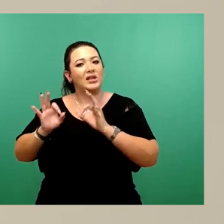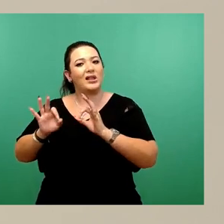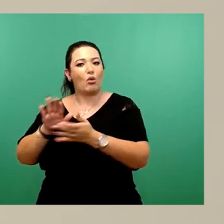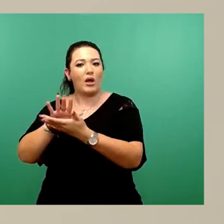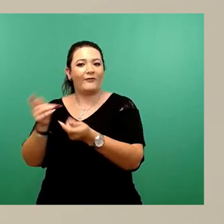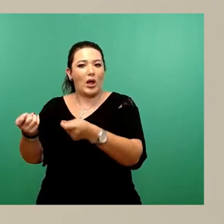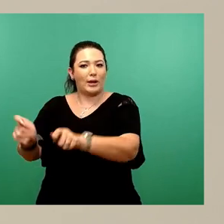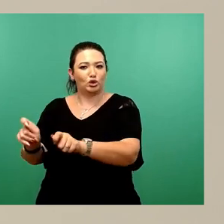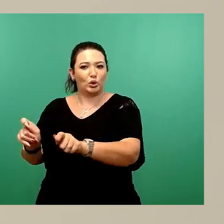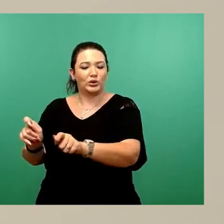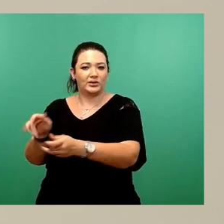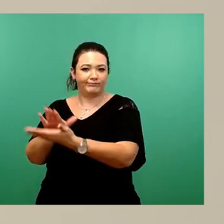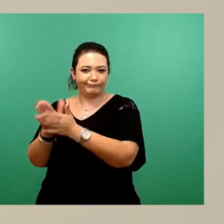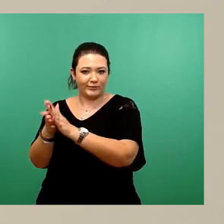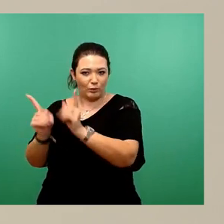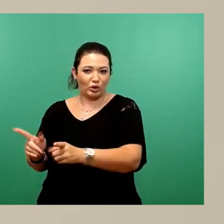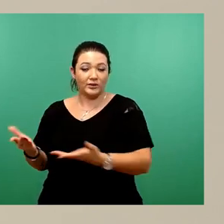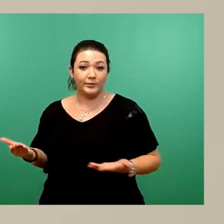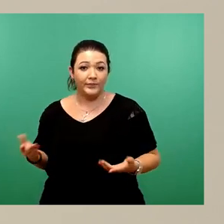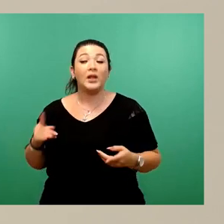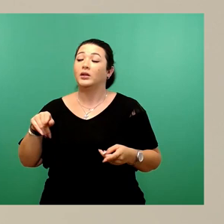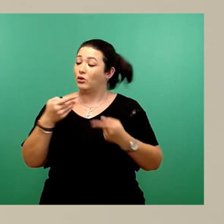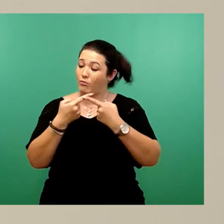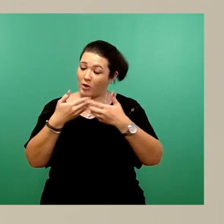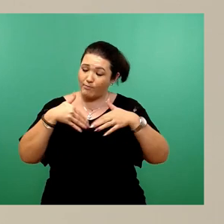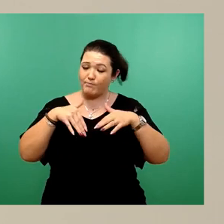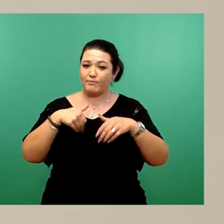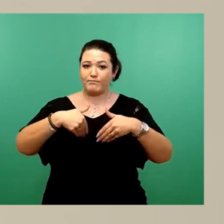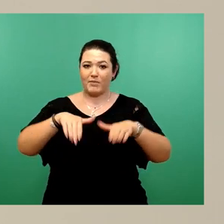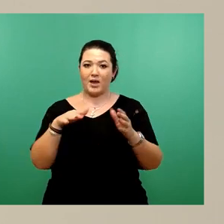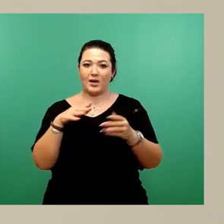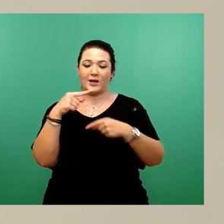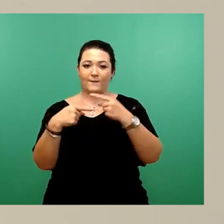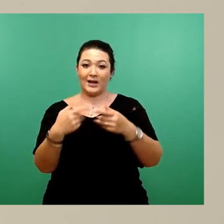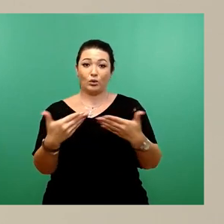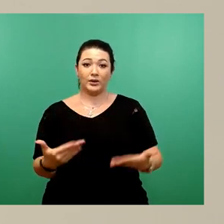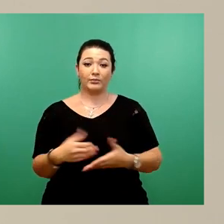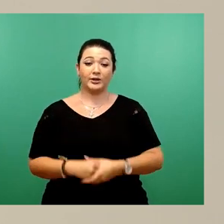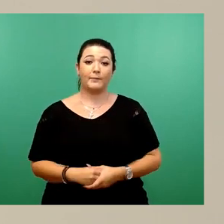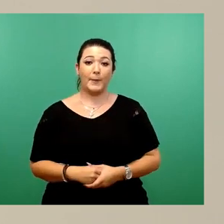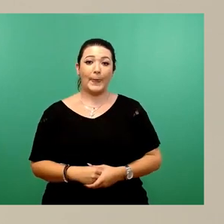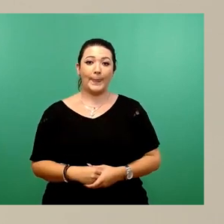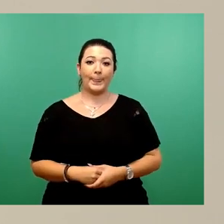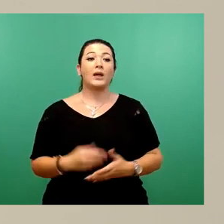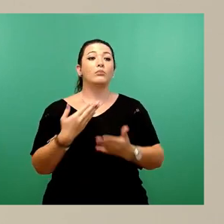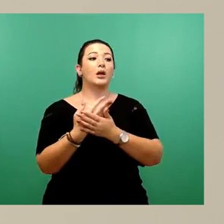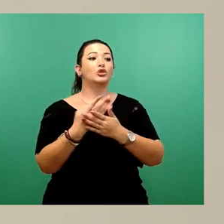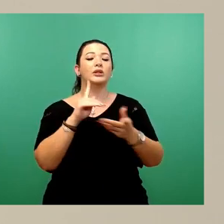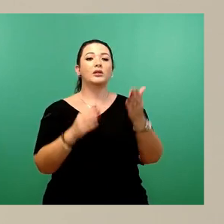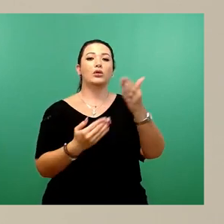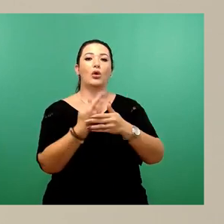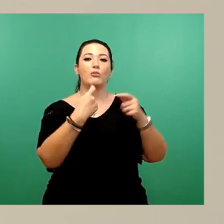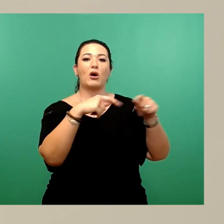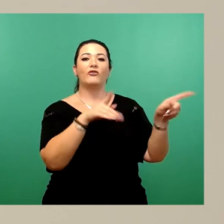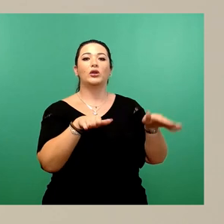Dann gibt es ja weitere Entwicklungen, wir haben ja dort auch den Neubau des Gymnasiums der